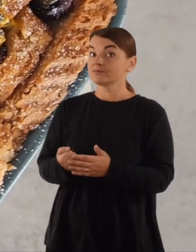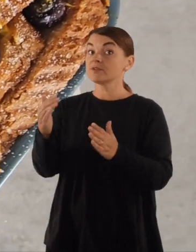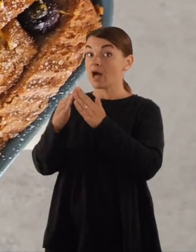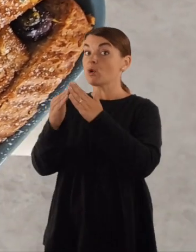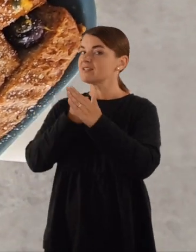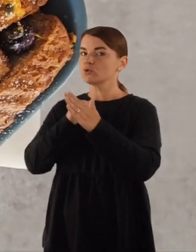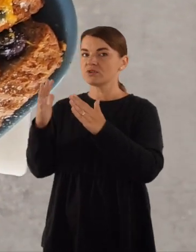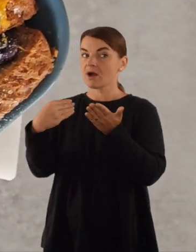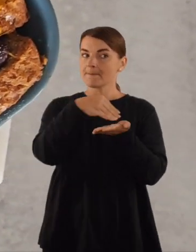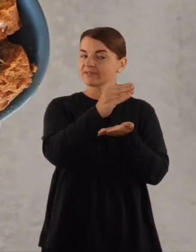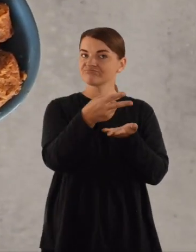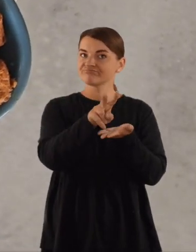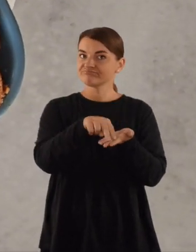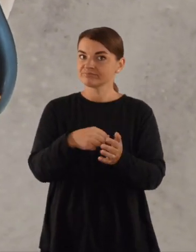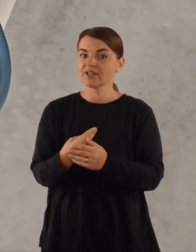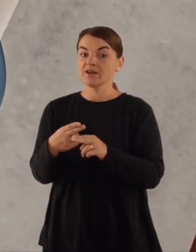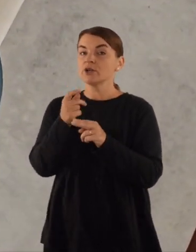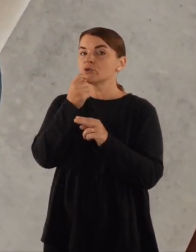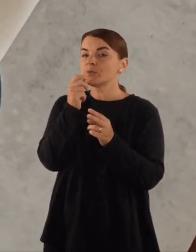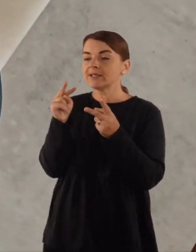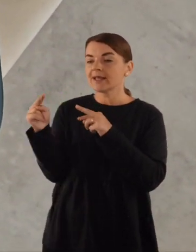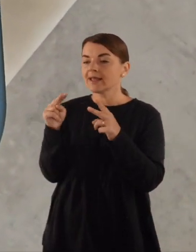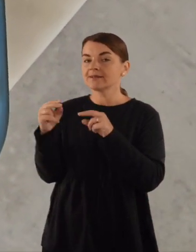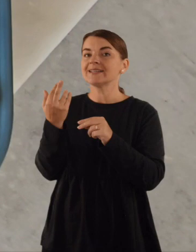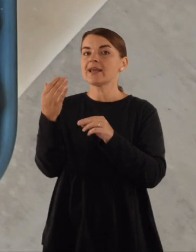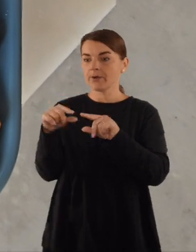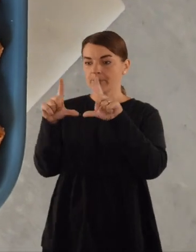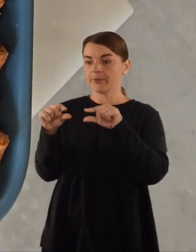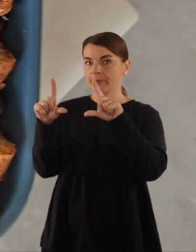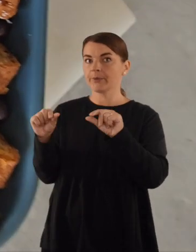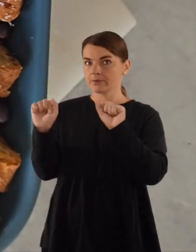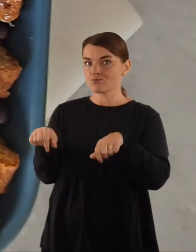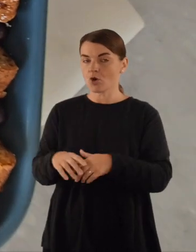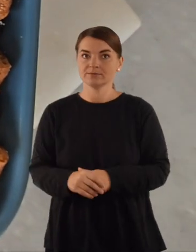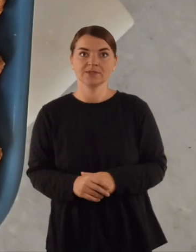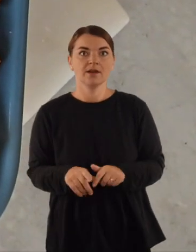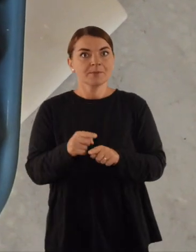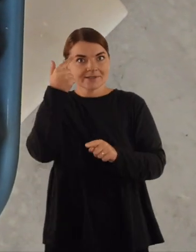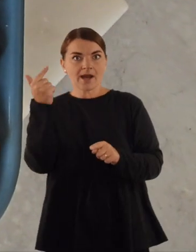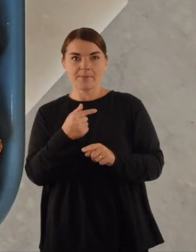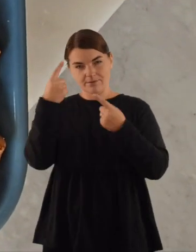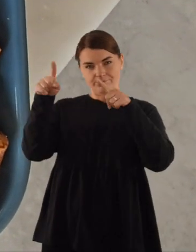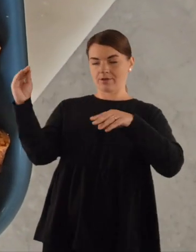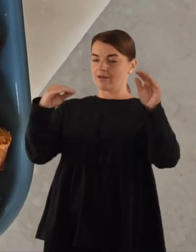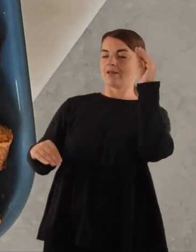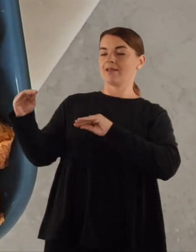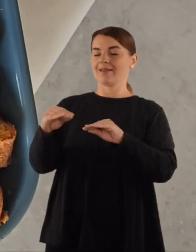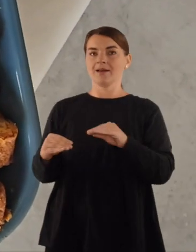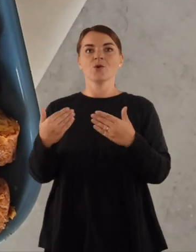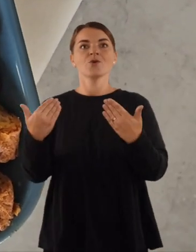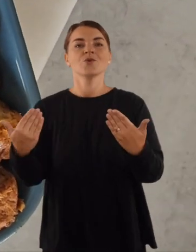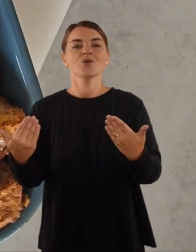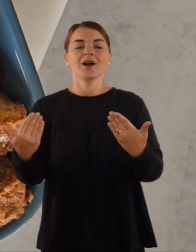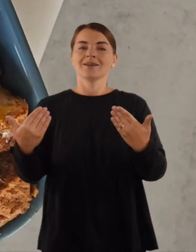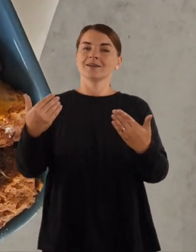kuriuos turi namuose, tad kiekiai ir patys produktai gali keistis priklausomai nuo turinio jūsų šaldytuda ir gebėjimo improvizuoti. Linkime